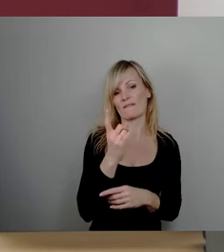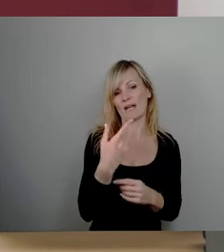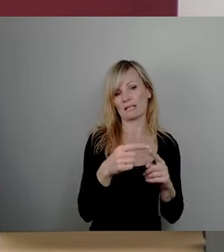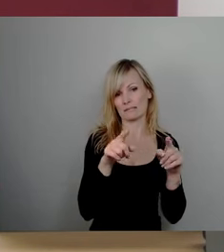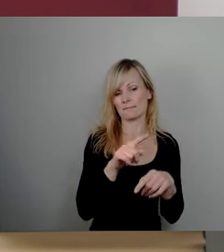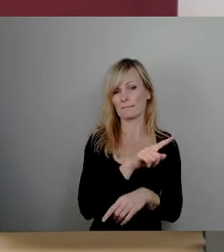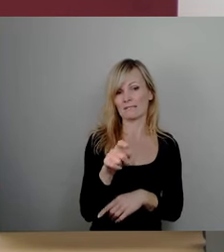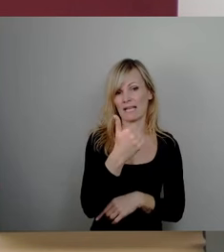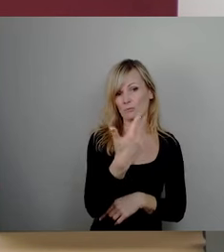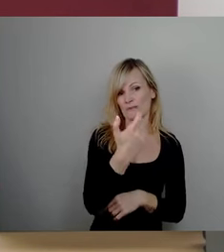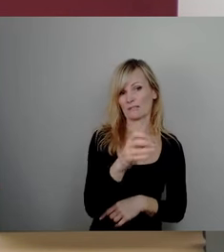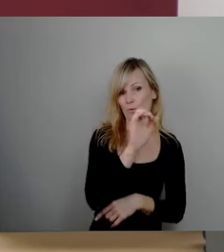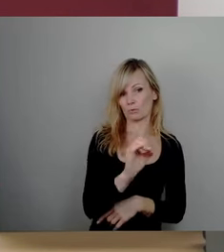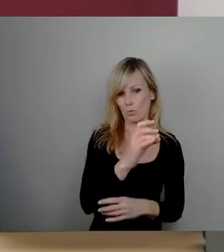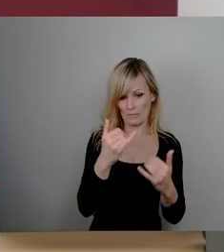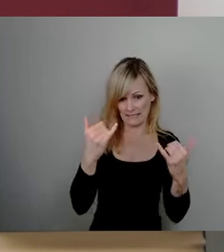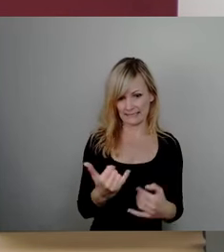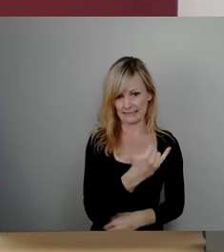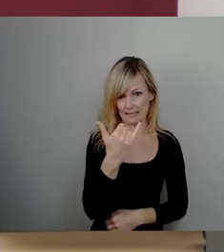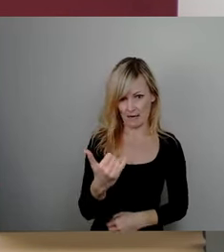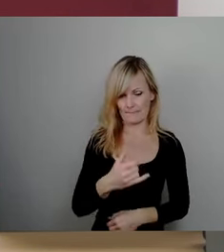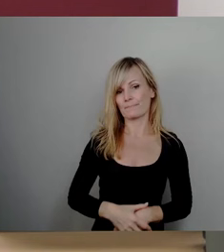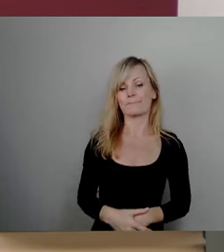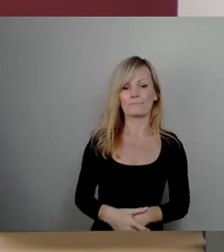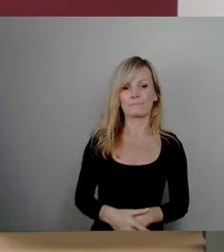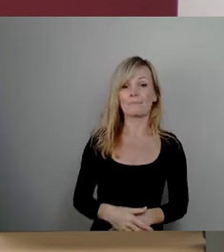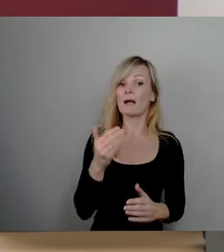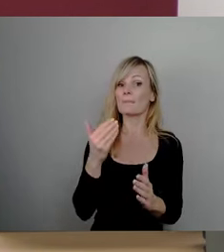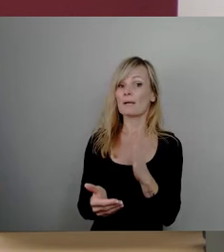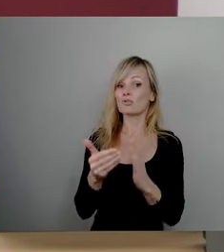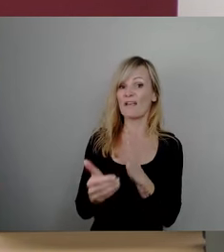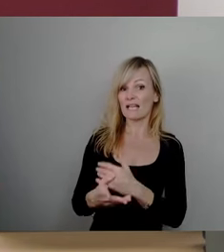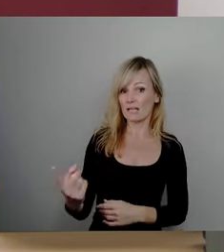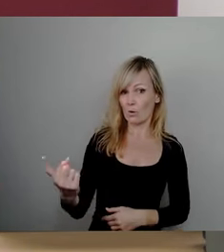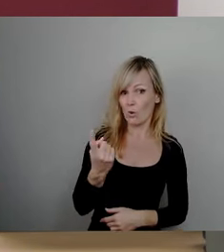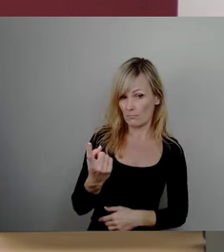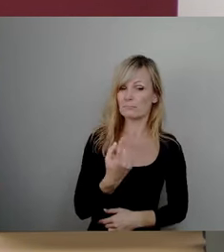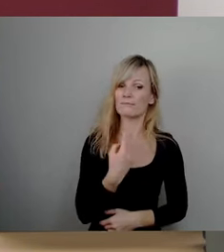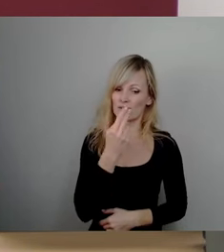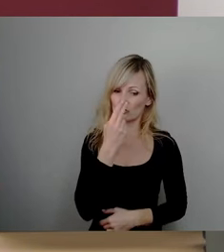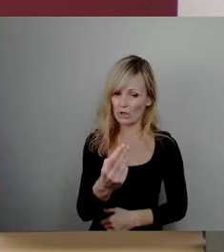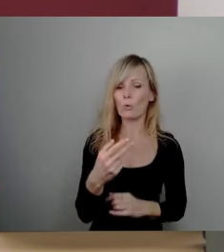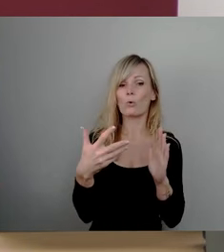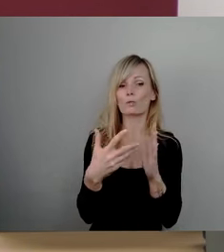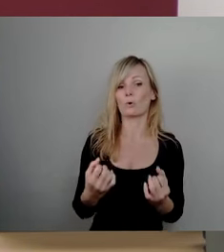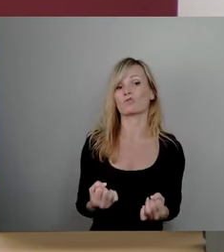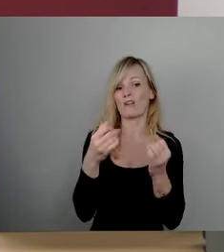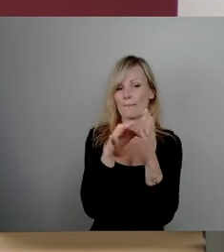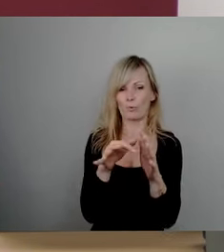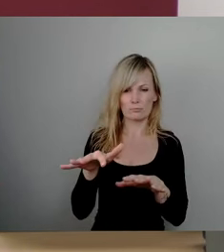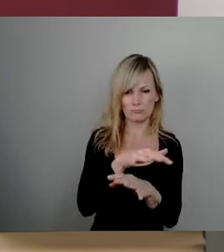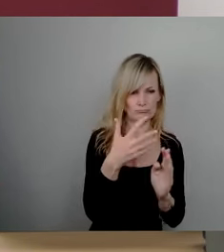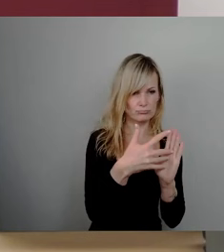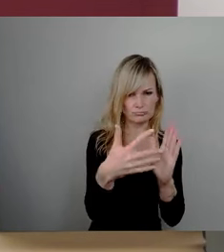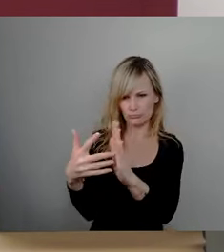Jahres. Wenn es Beschwerden gibt, richten wir Kontrollschwerpunkte danach aus, also insofern solche Beschwerden gern